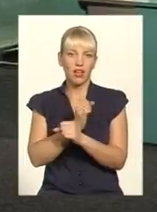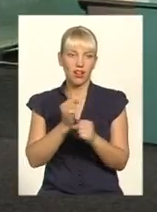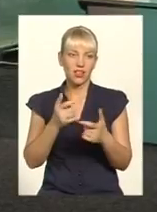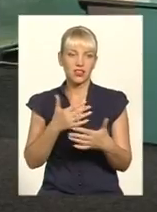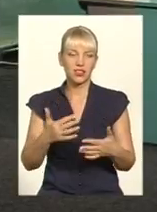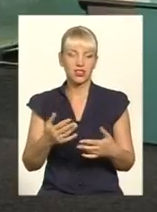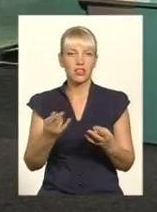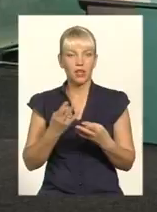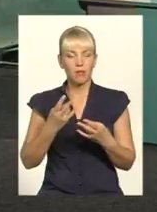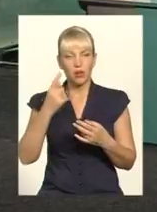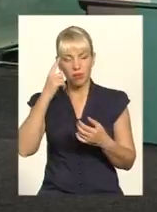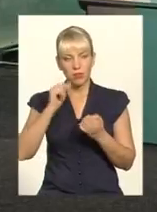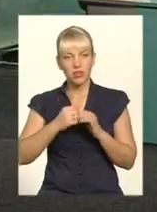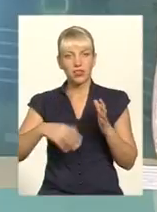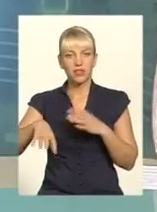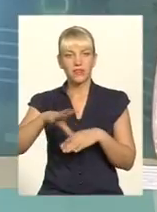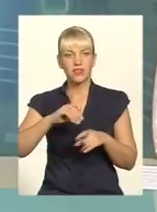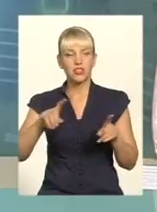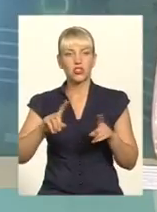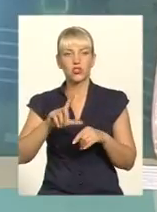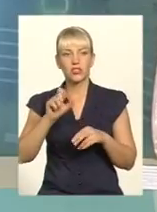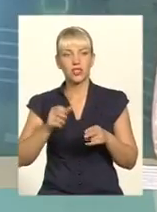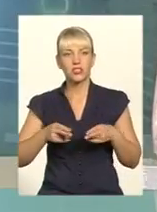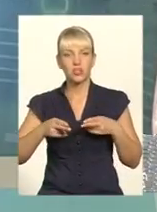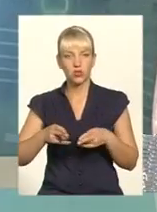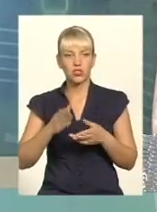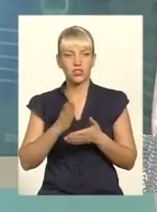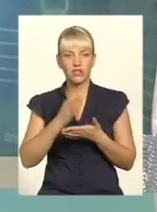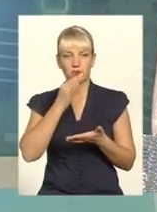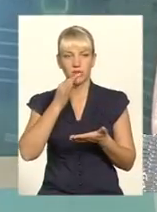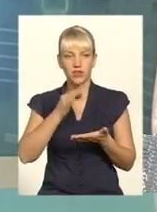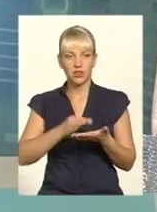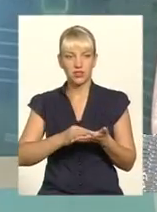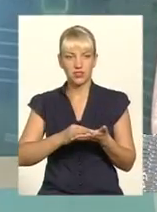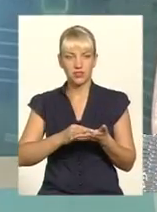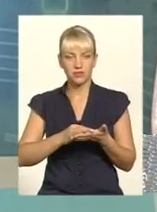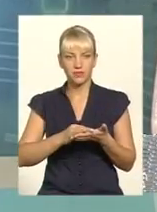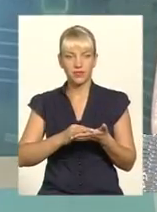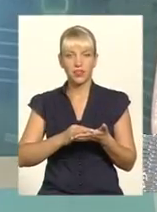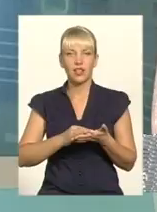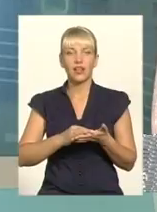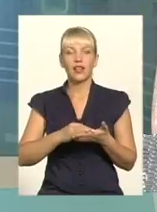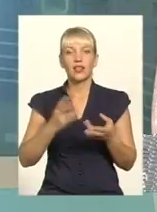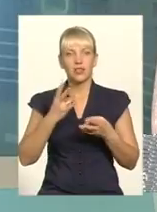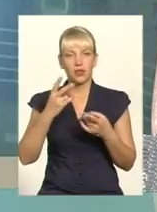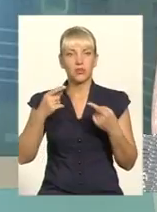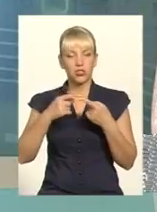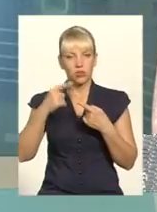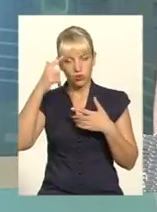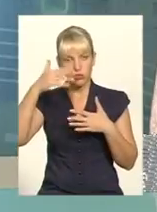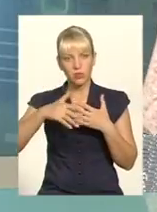Насамперед повинні пам'ятати всі, що за злочин є відповідальність. І поставити межу. Де війна, а де мирне життя.